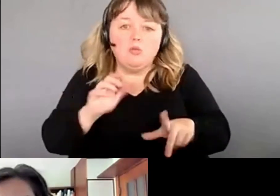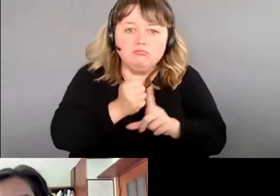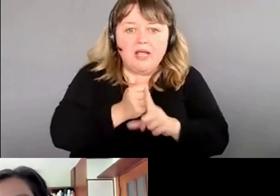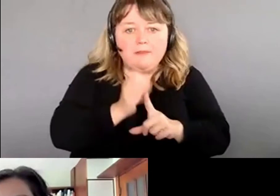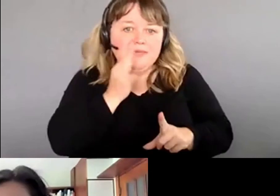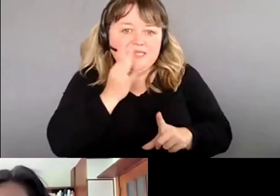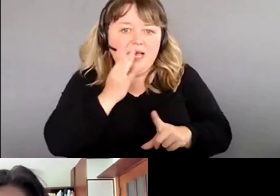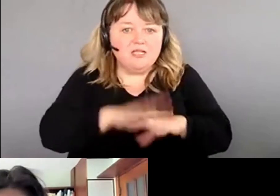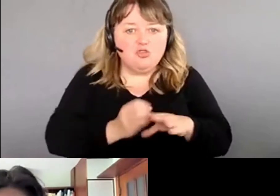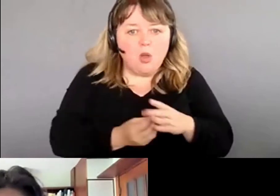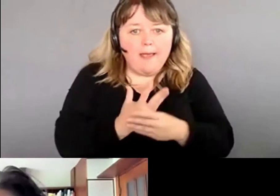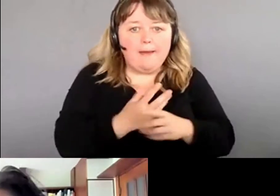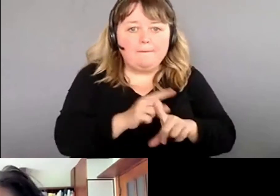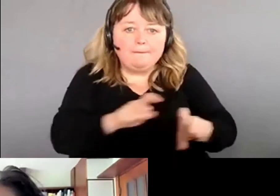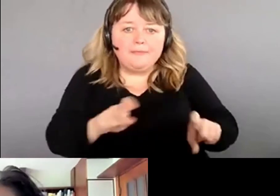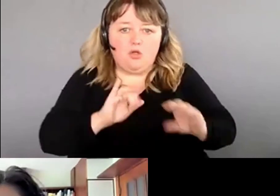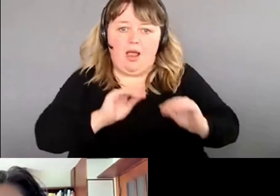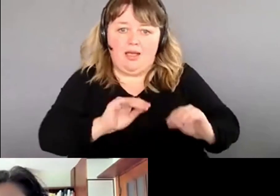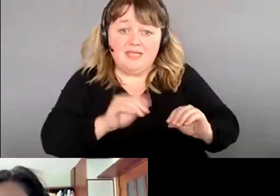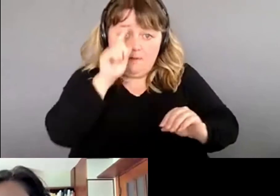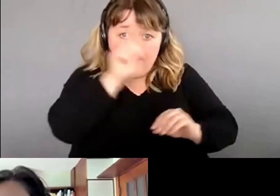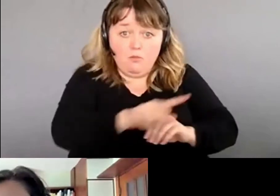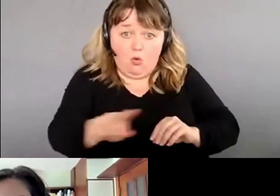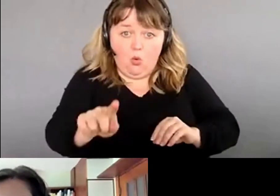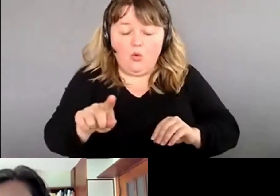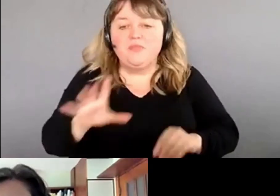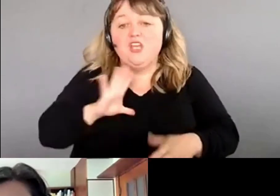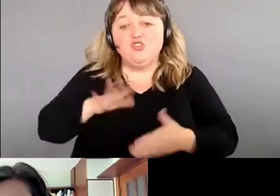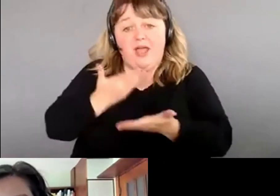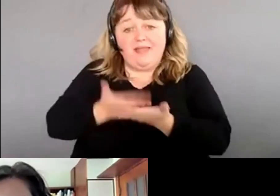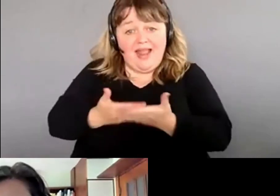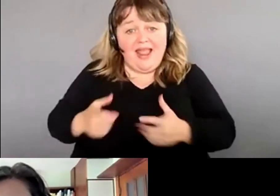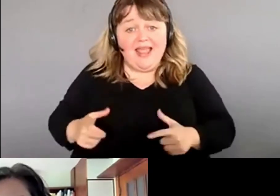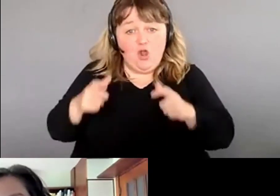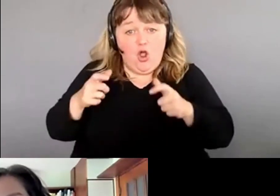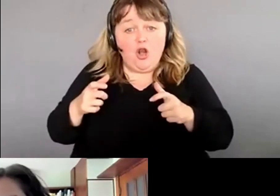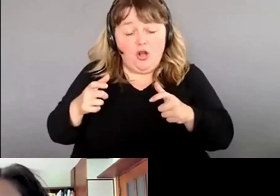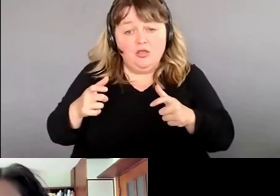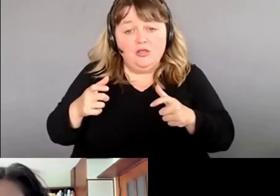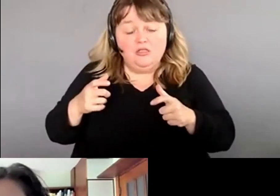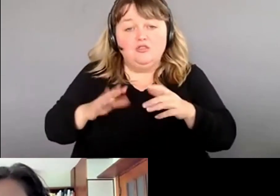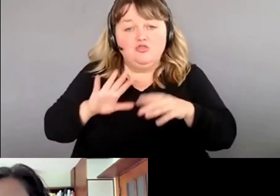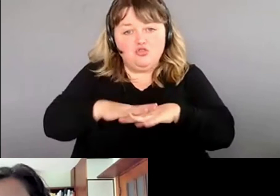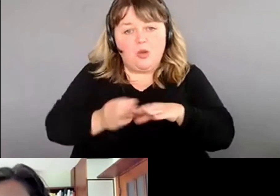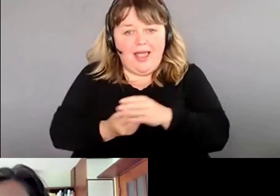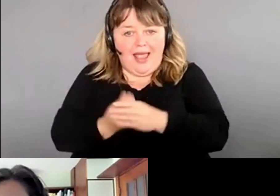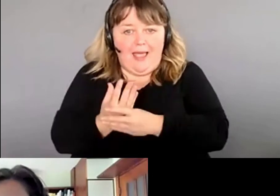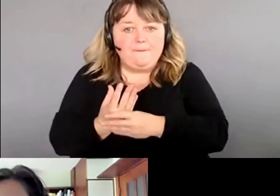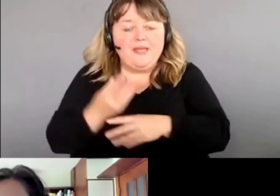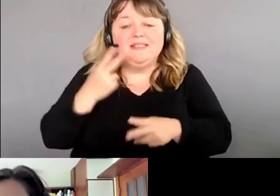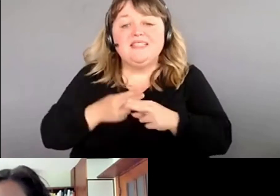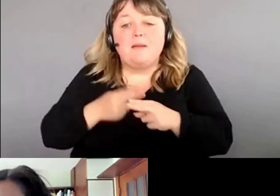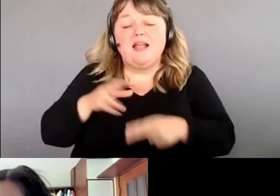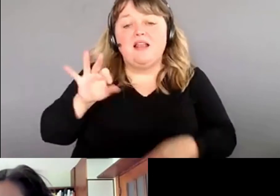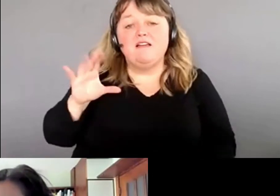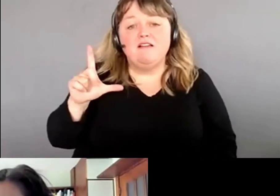Donc, j'ai une école d'herboristerie qui s'appelle Flora Medicina. C'est une école d'herboristerie en ligne.